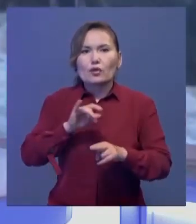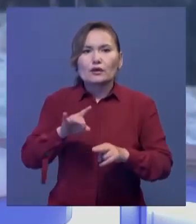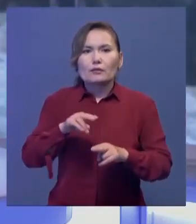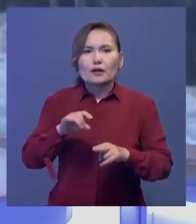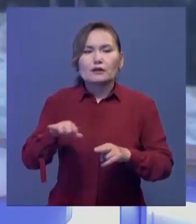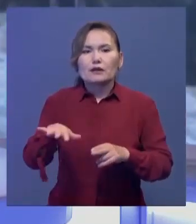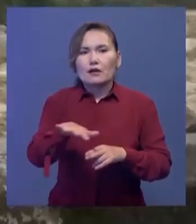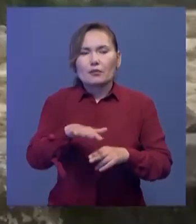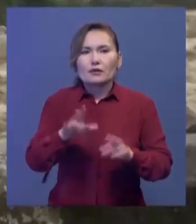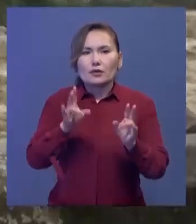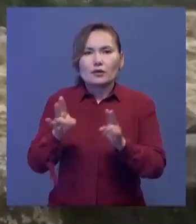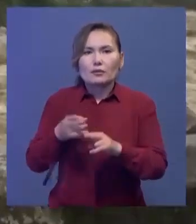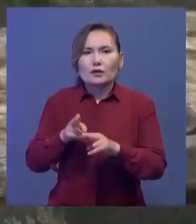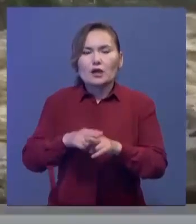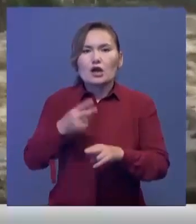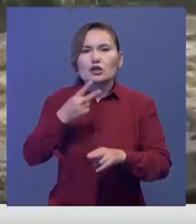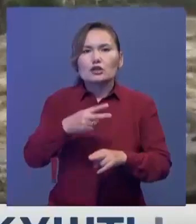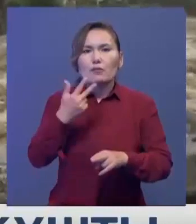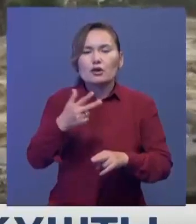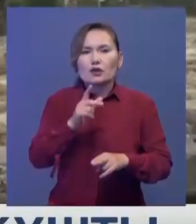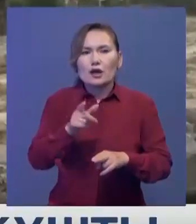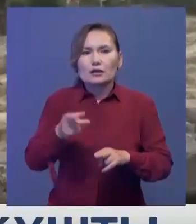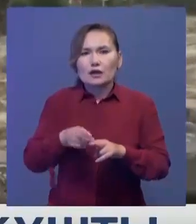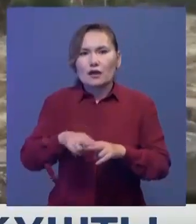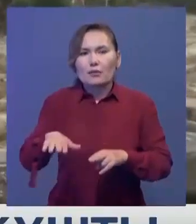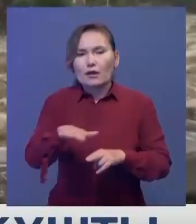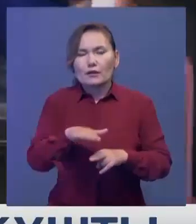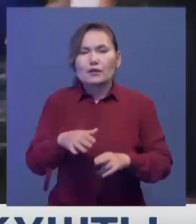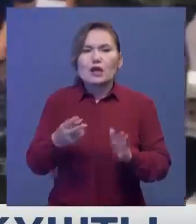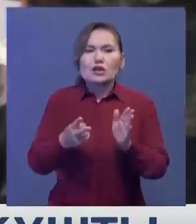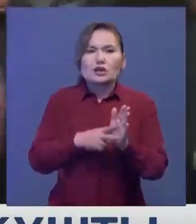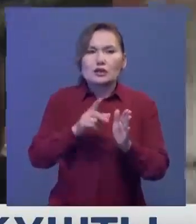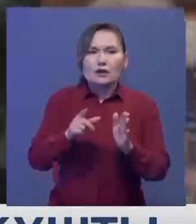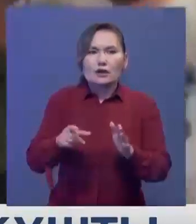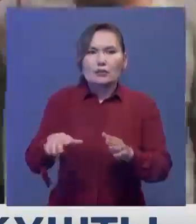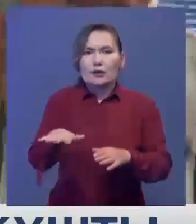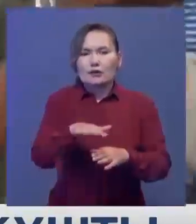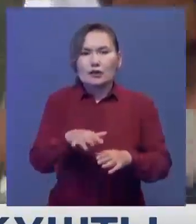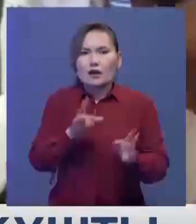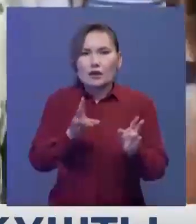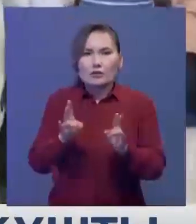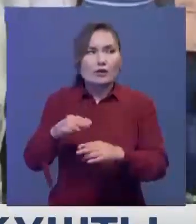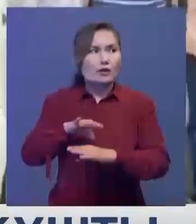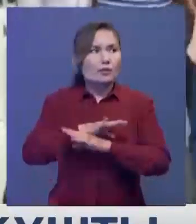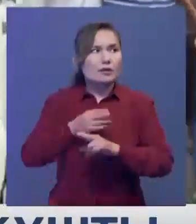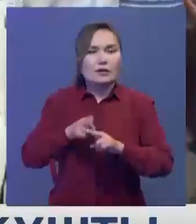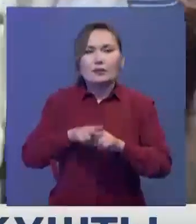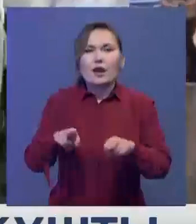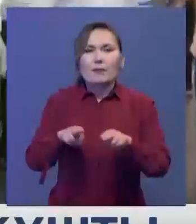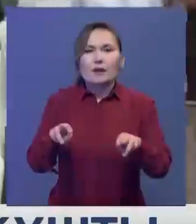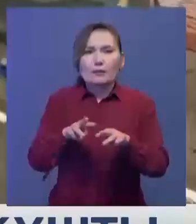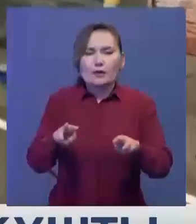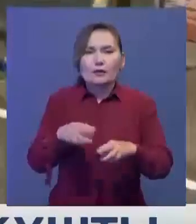прады штатында тіркелген. Сонда яғы 23 адам матке прады, шәне қалған жетелі ән, Раджастан штаттарының тұрғындары. Едің премьер